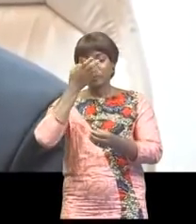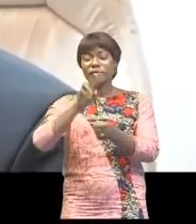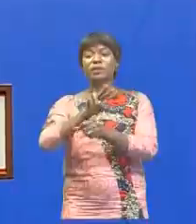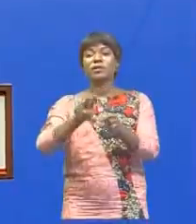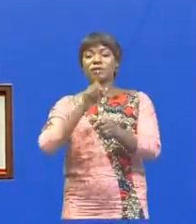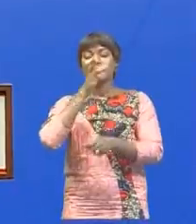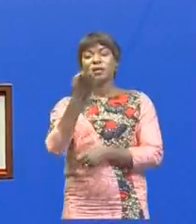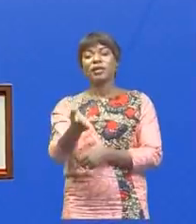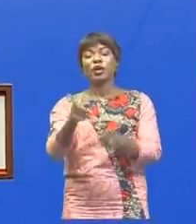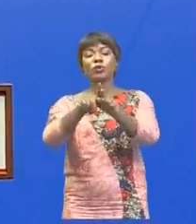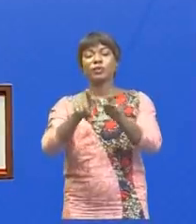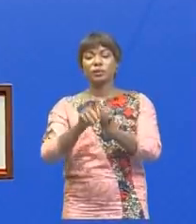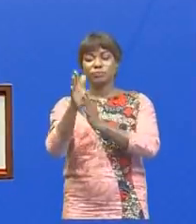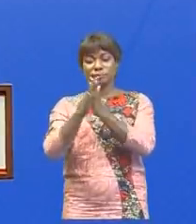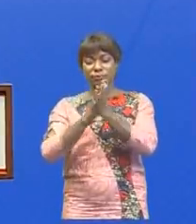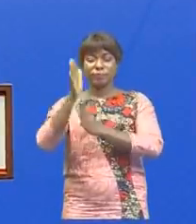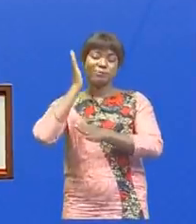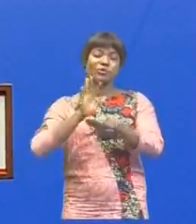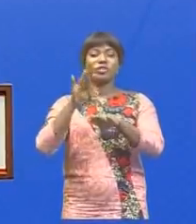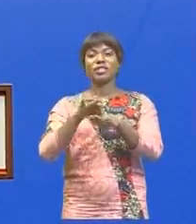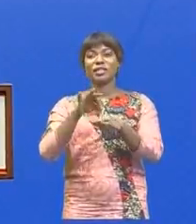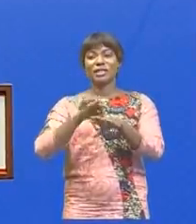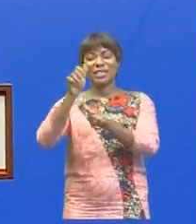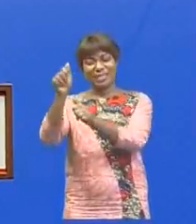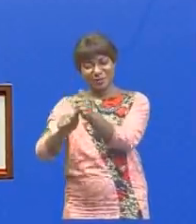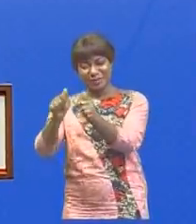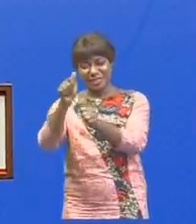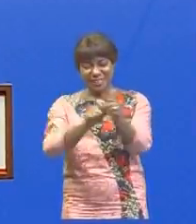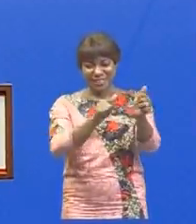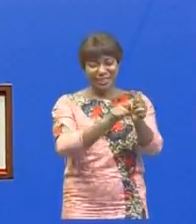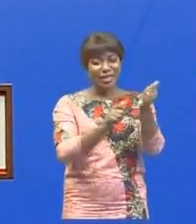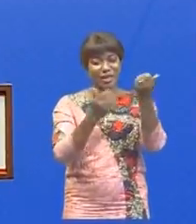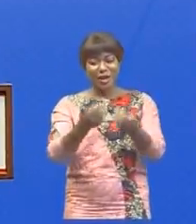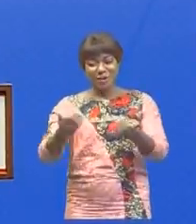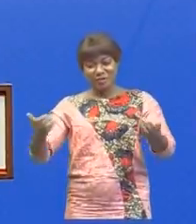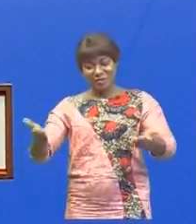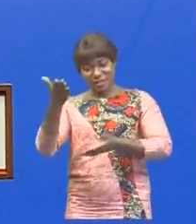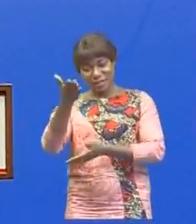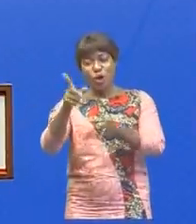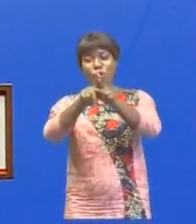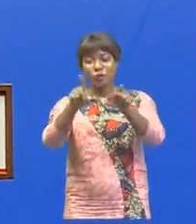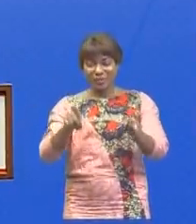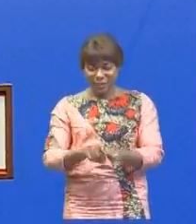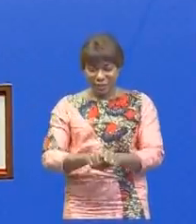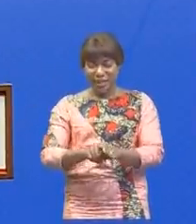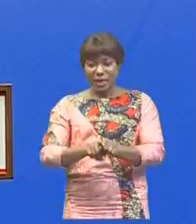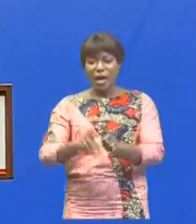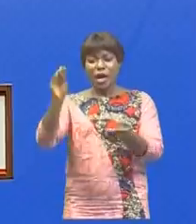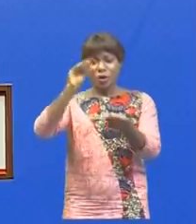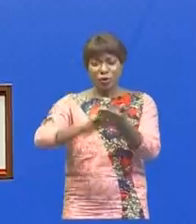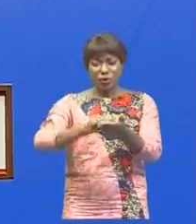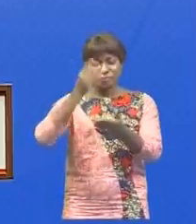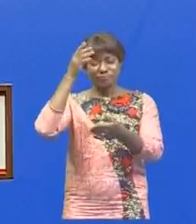Il a souhaité bonne chance aux différents candidats. Aussi a-t-il saisi cette